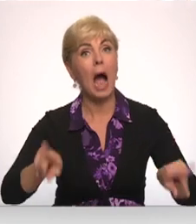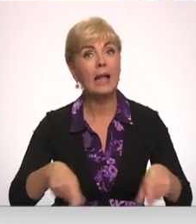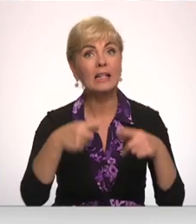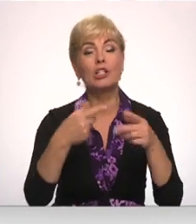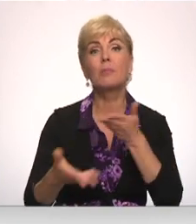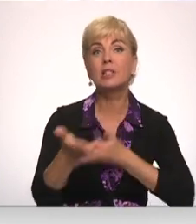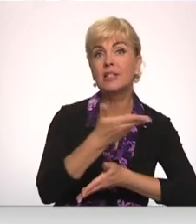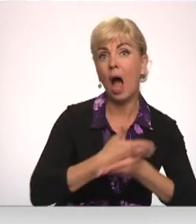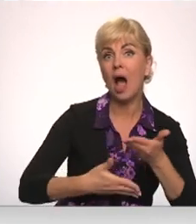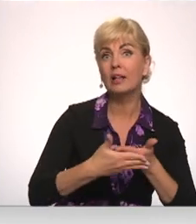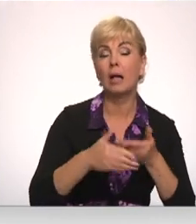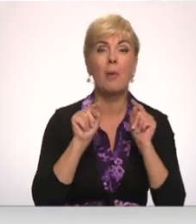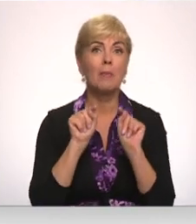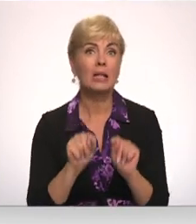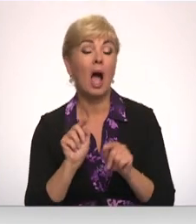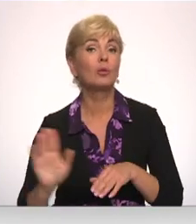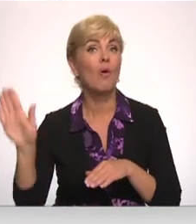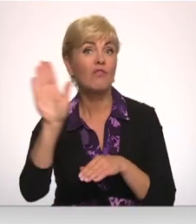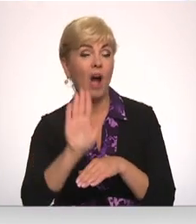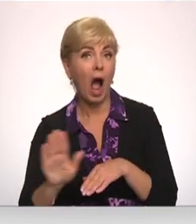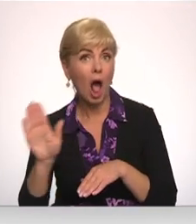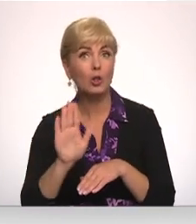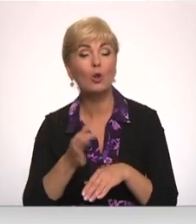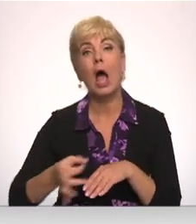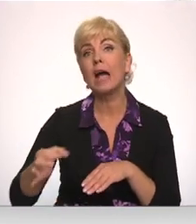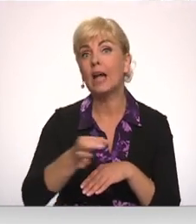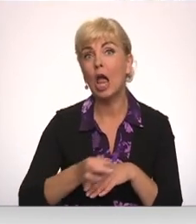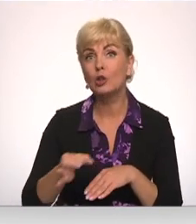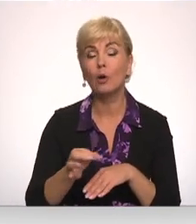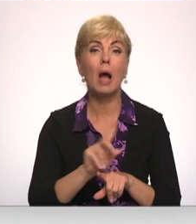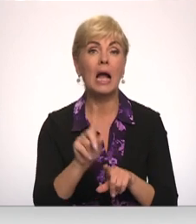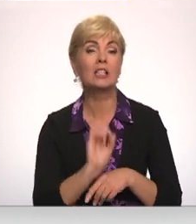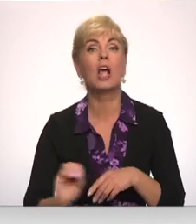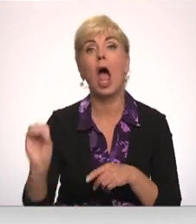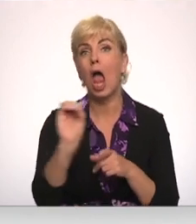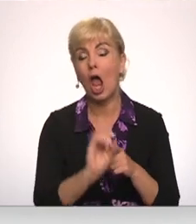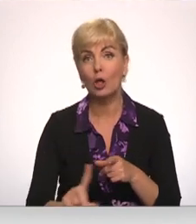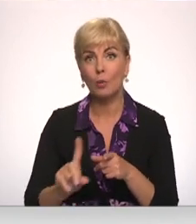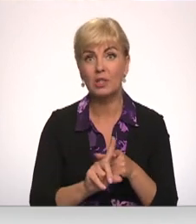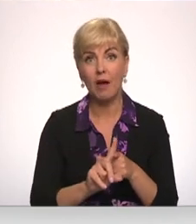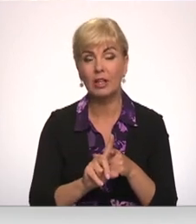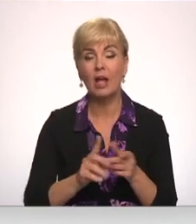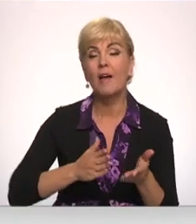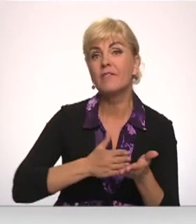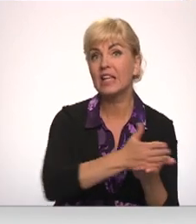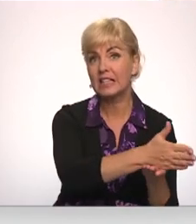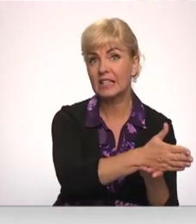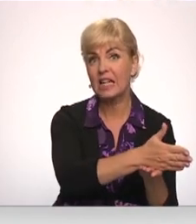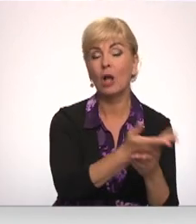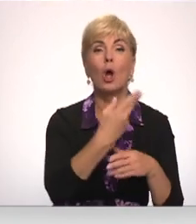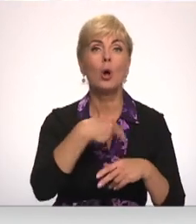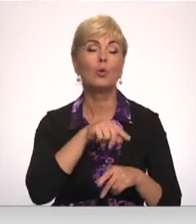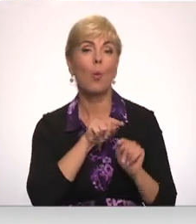sadarbību tieši tajā valstu reģionā, kas ir Eiropas Savienības virzienā no